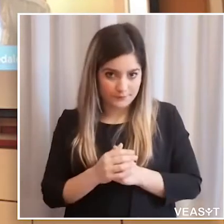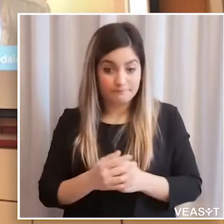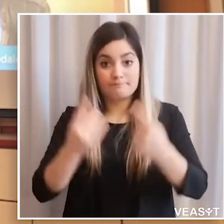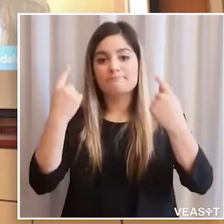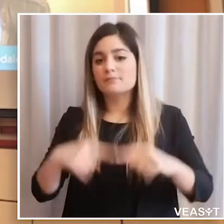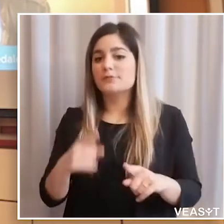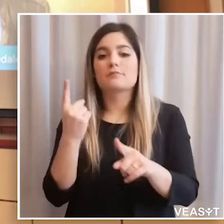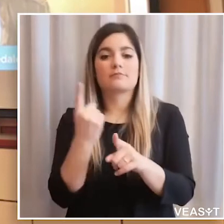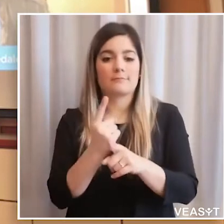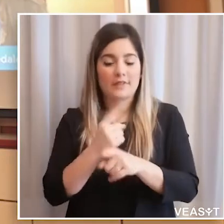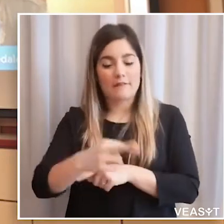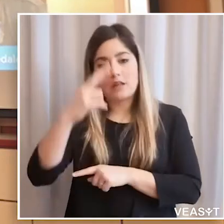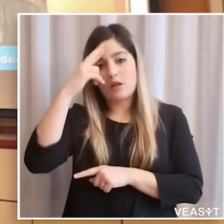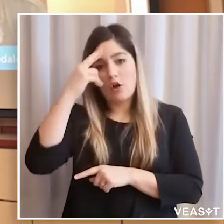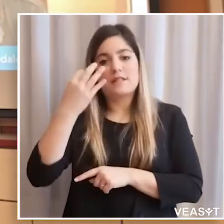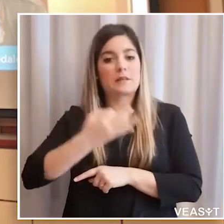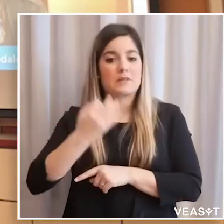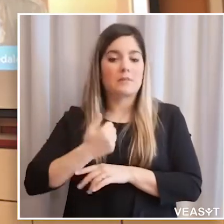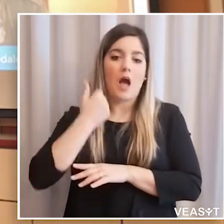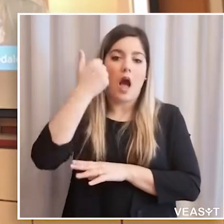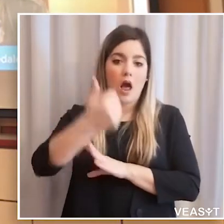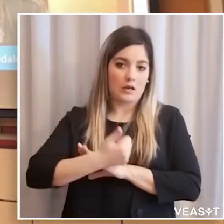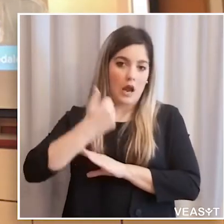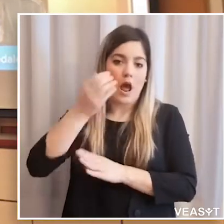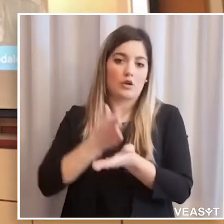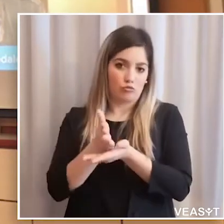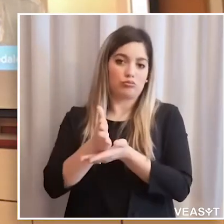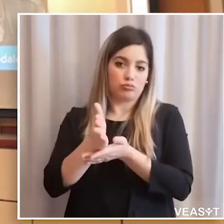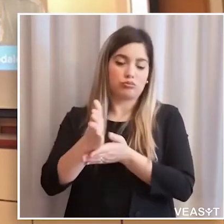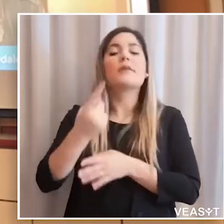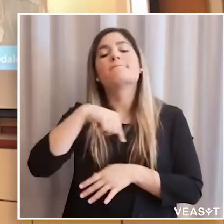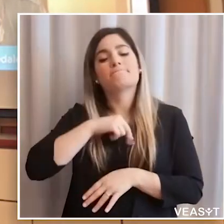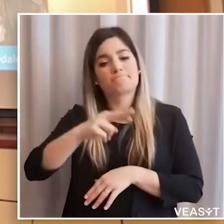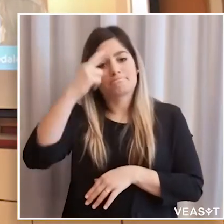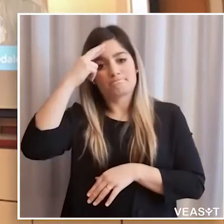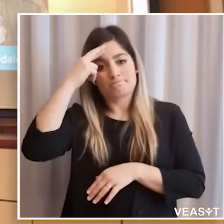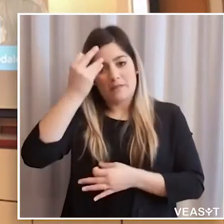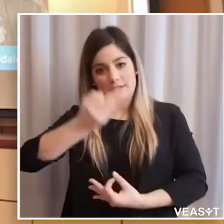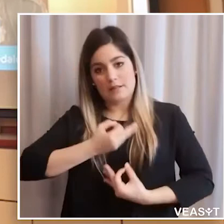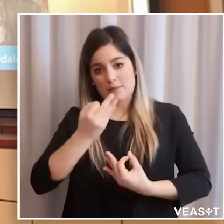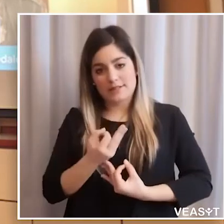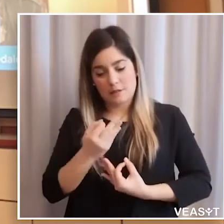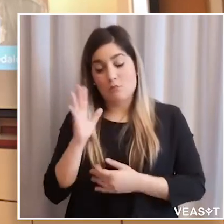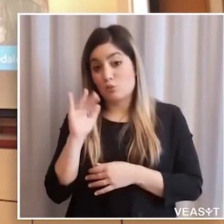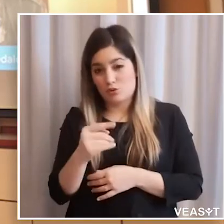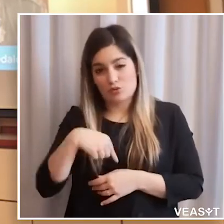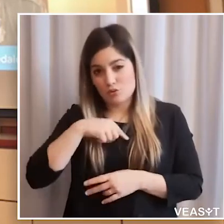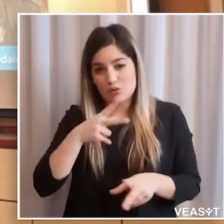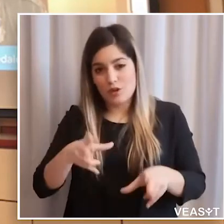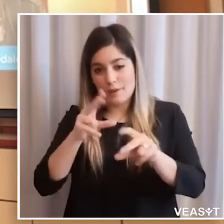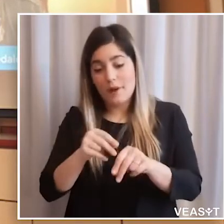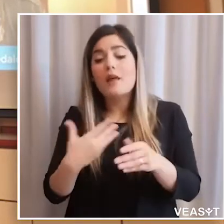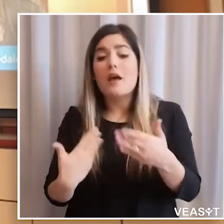situazioni straordinarie come è stata l'esigenza è cresciuta. E quindi anche di questo deve essere tenuto in considerazione nei prossimi anni, perché